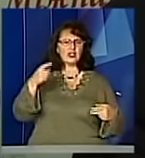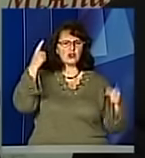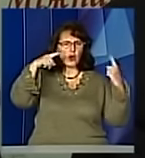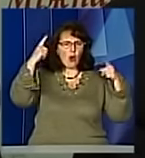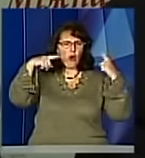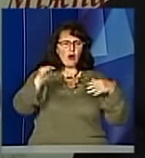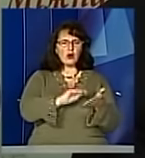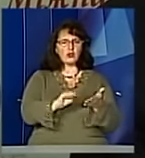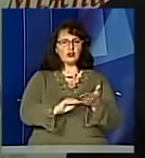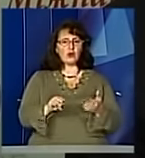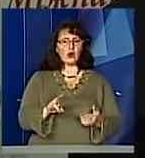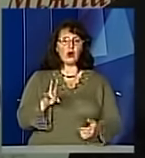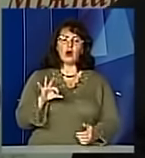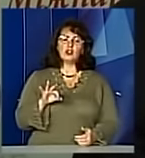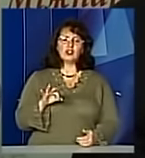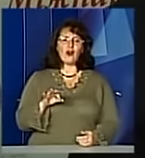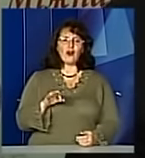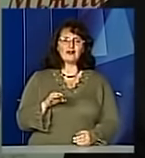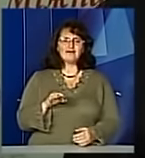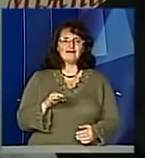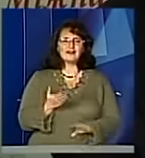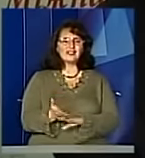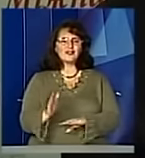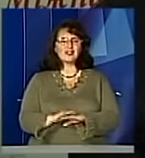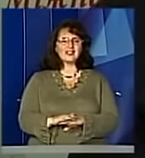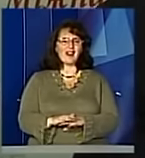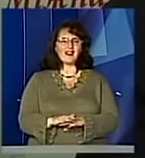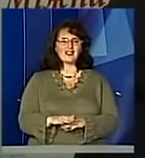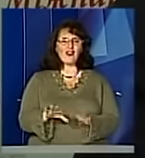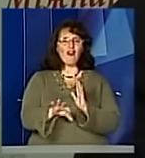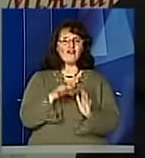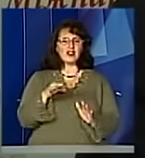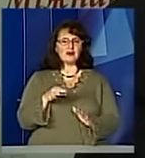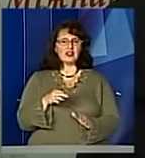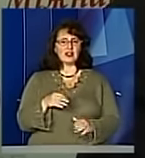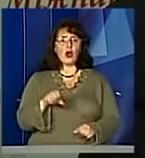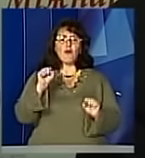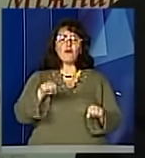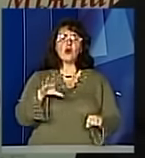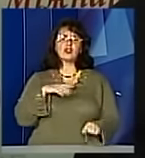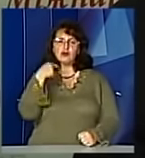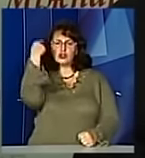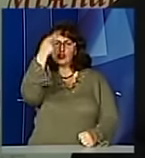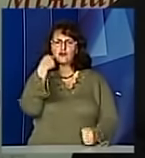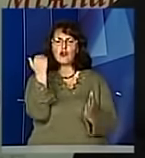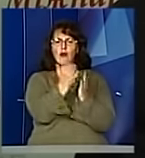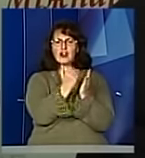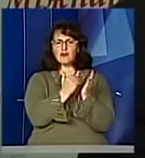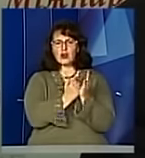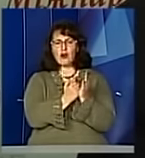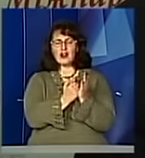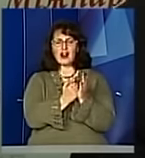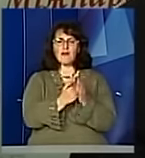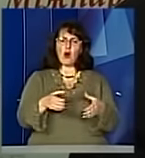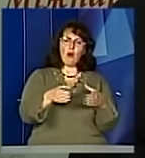Так що можуть бути варіації, скажімо, сольна програма буде трошки відрізнятися від сольної